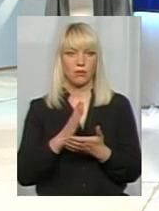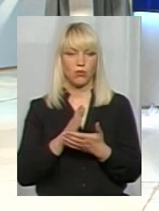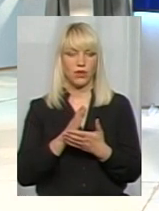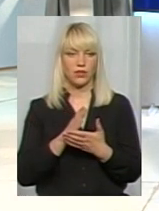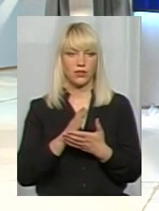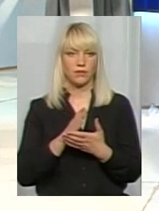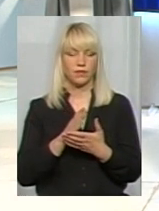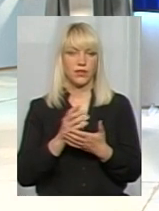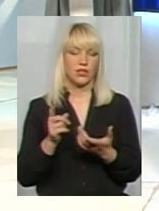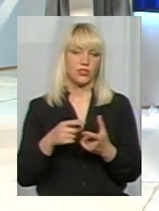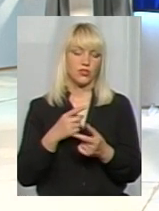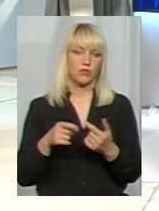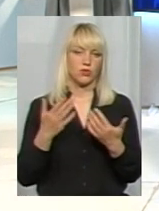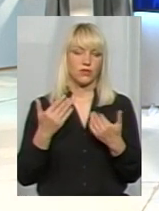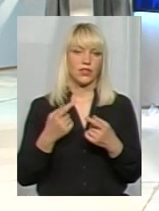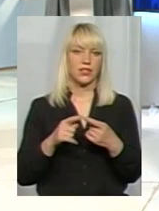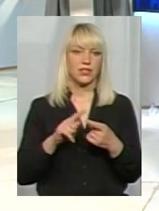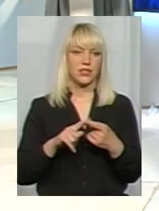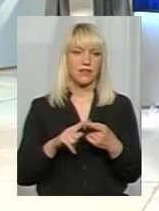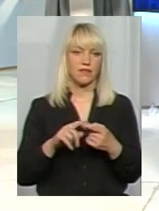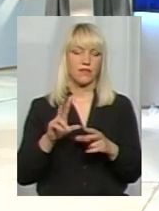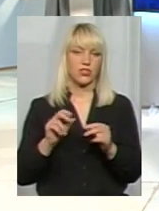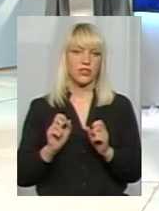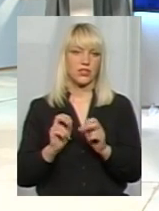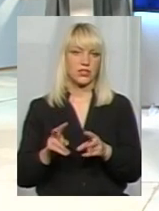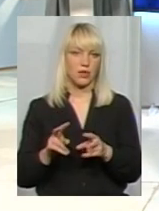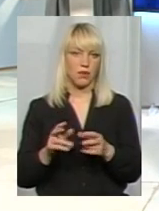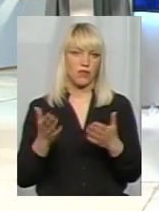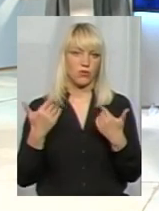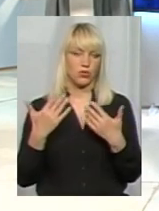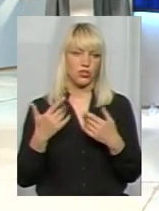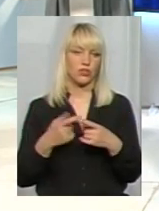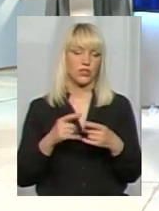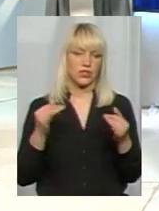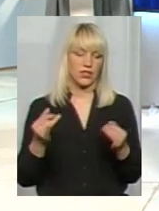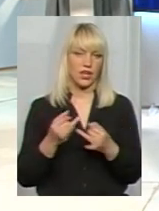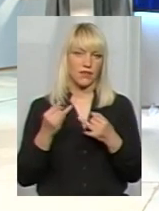оздоровлюватися і відпочивати. Це екстремальний, я вважаю, відпочинок, він дійсно цікавий.